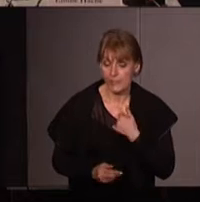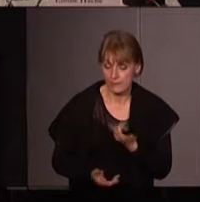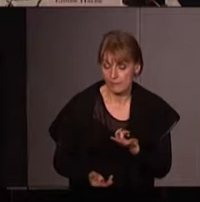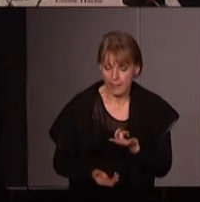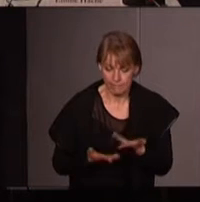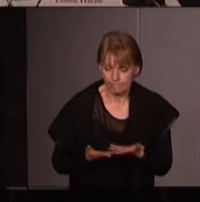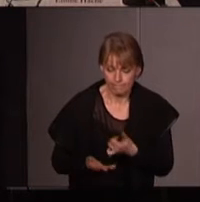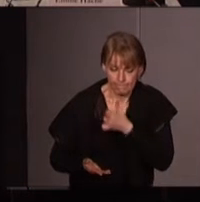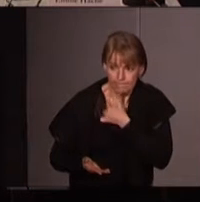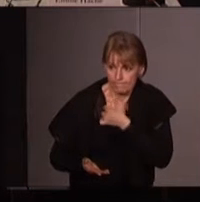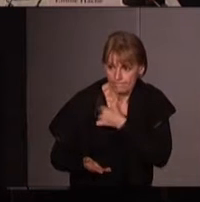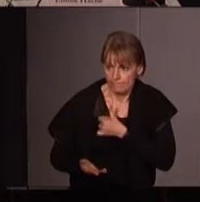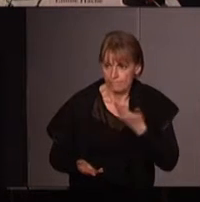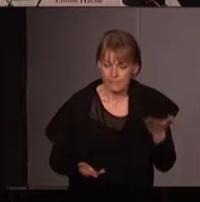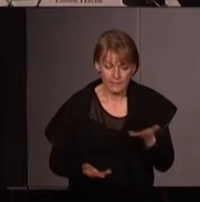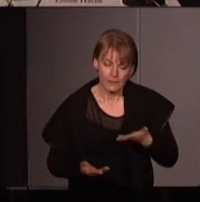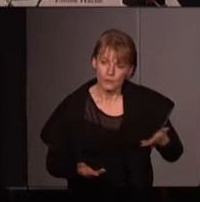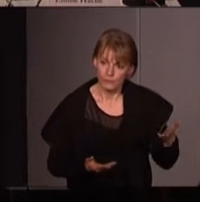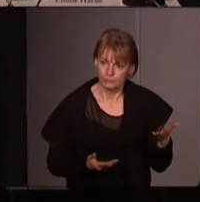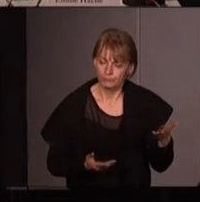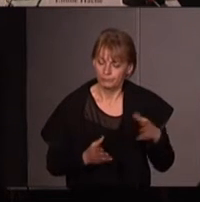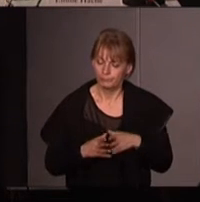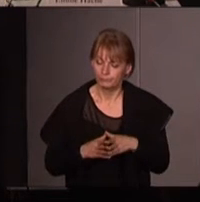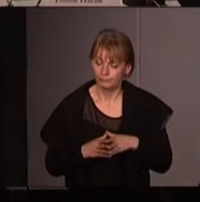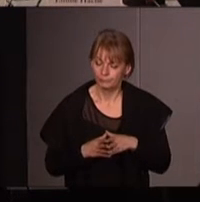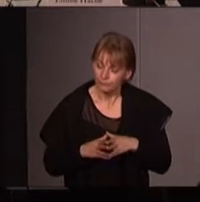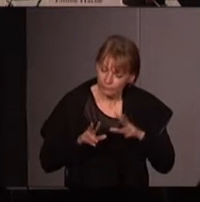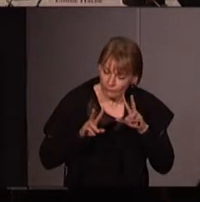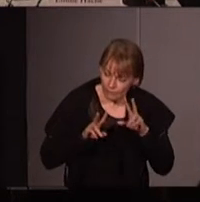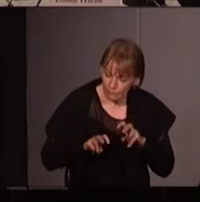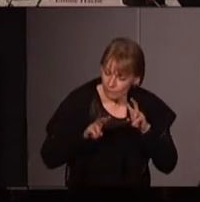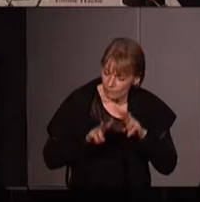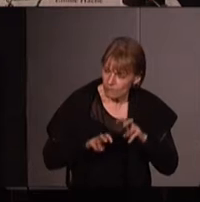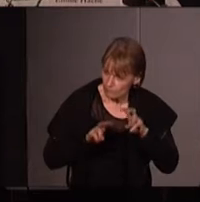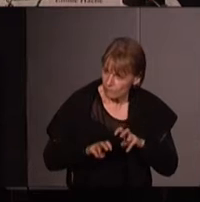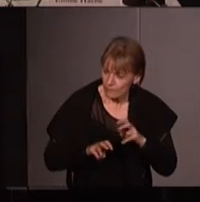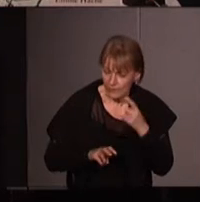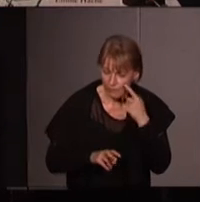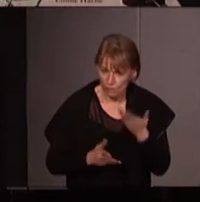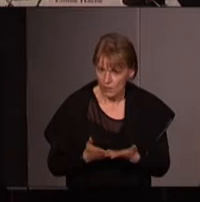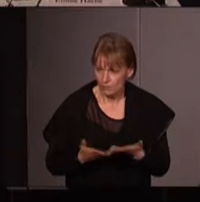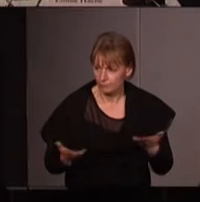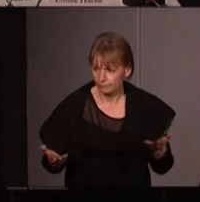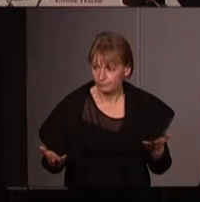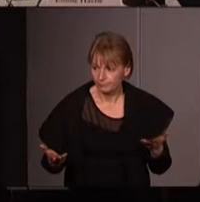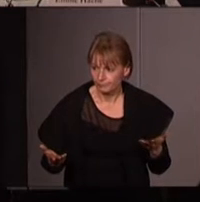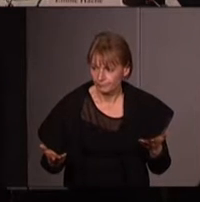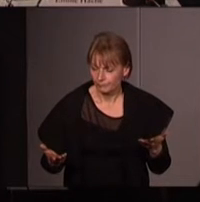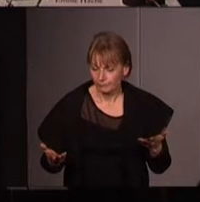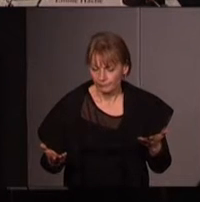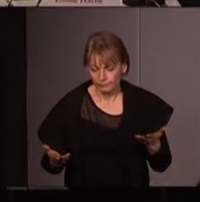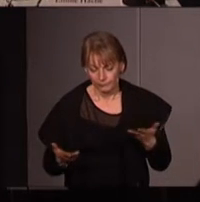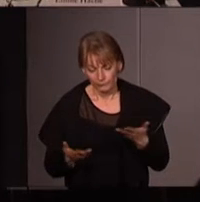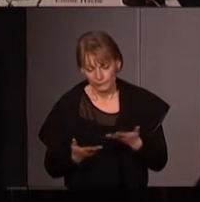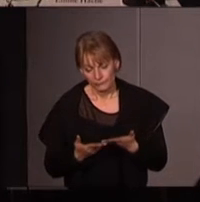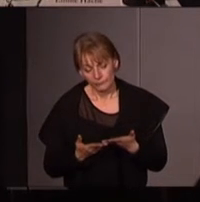et lui s'est très largement intéressé à creuser à rendre visible les liens on pourrait dire les rapports l'articulation